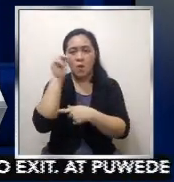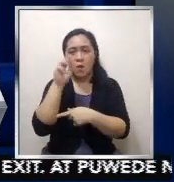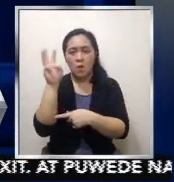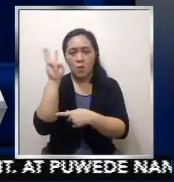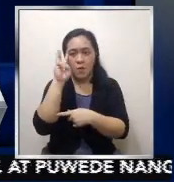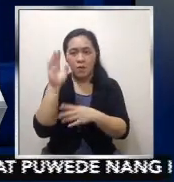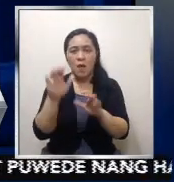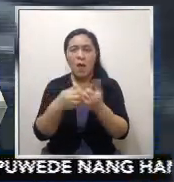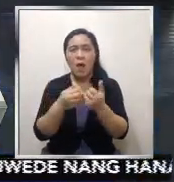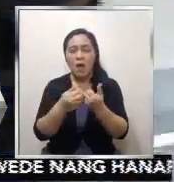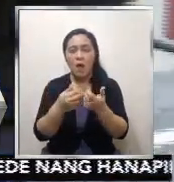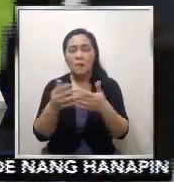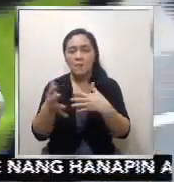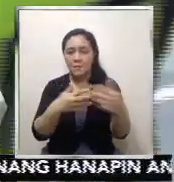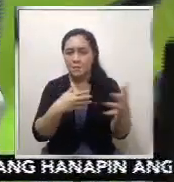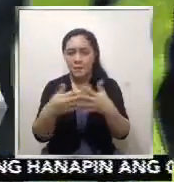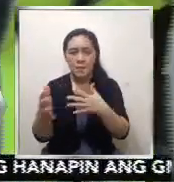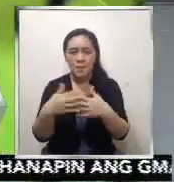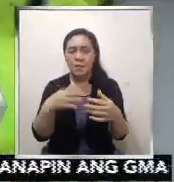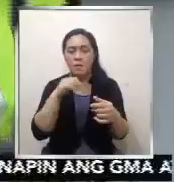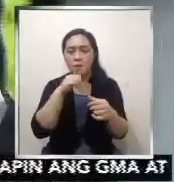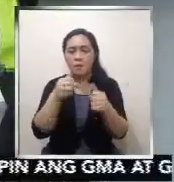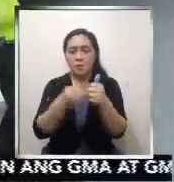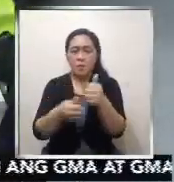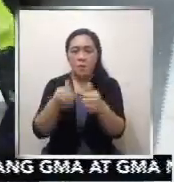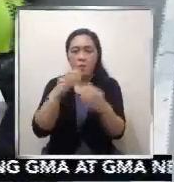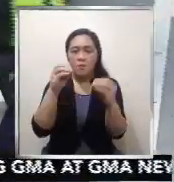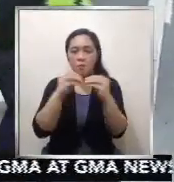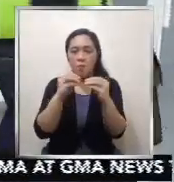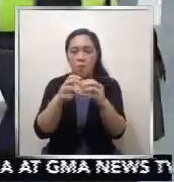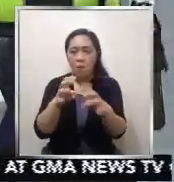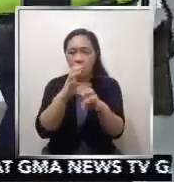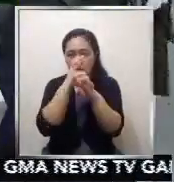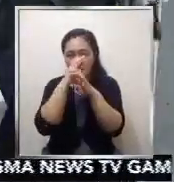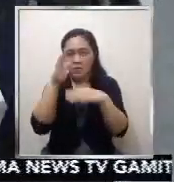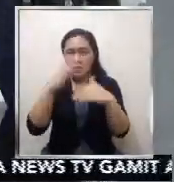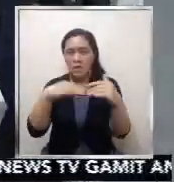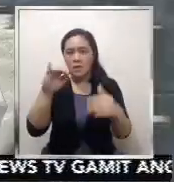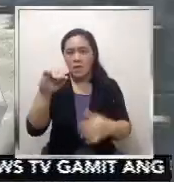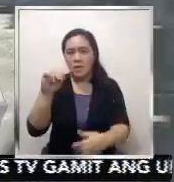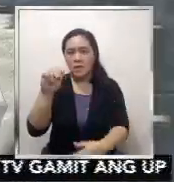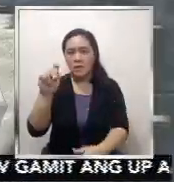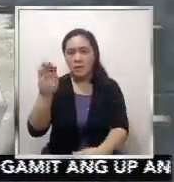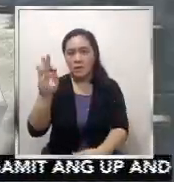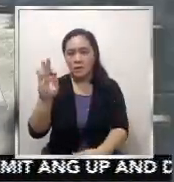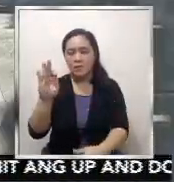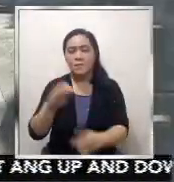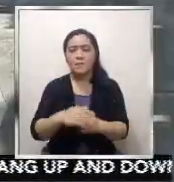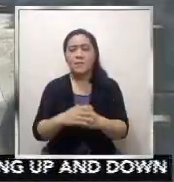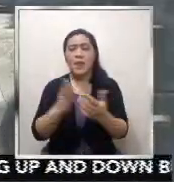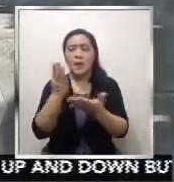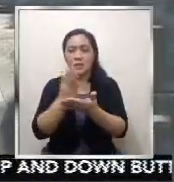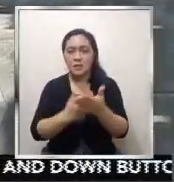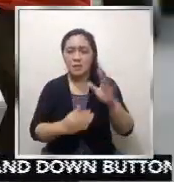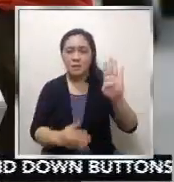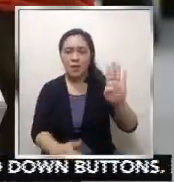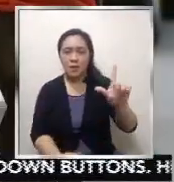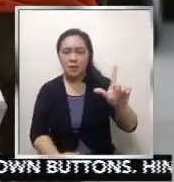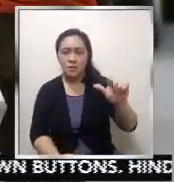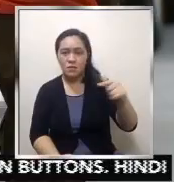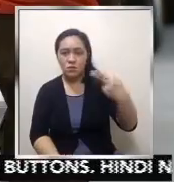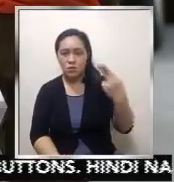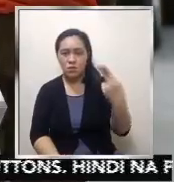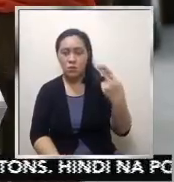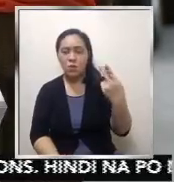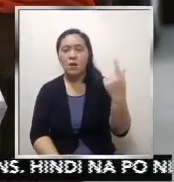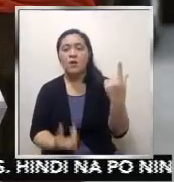pa sa IATF ang pinapatupad. Sabi ni DILG Sekretary Eduardo Año na sa mga LGU na raw, kung magpapatupad pa ng quarantine pass, depende